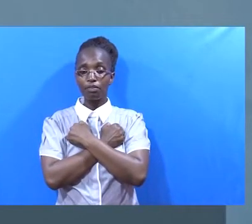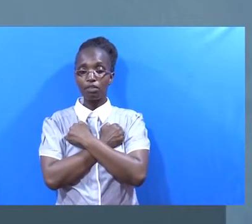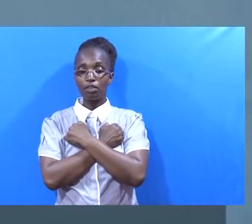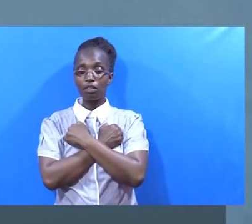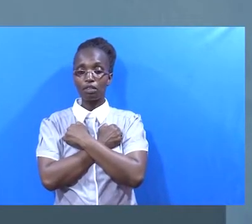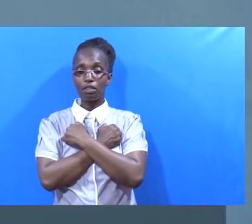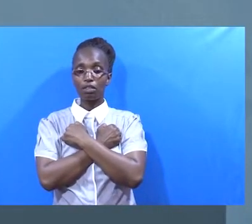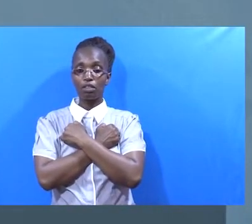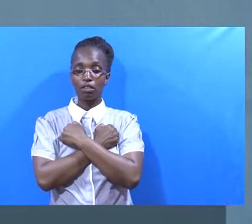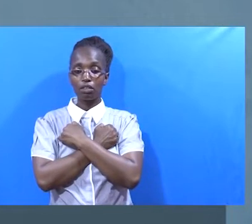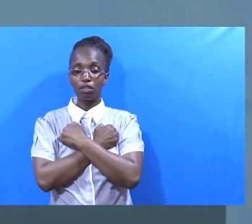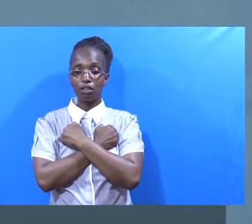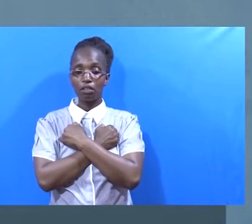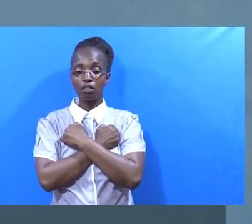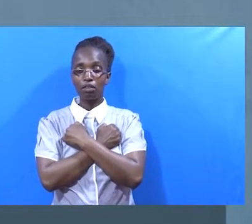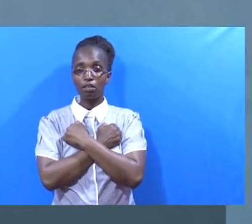wakudumu